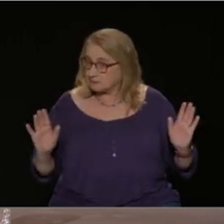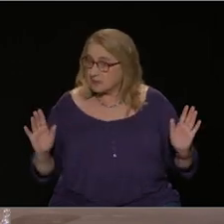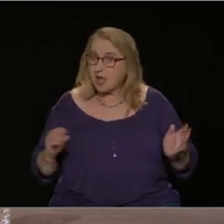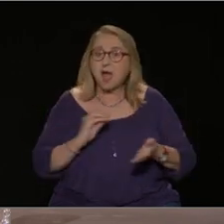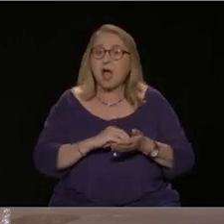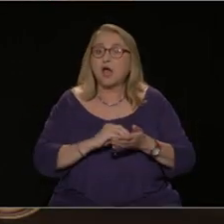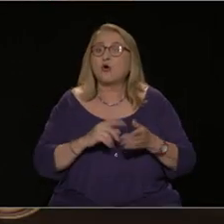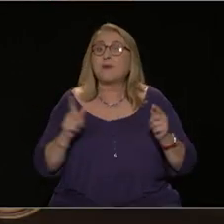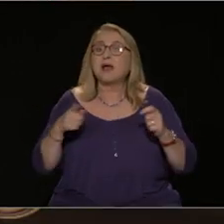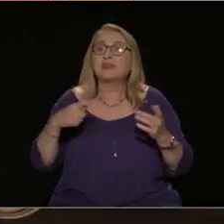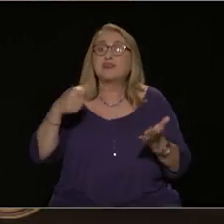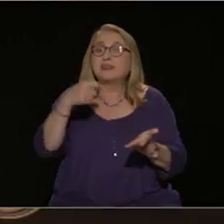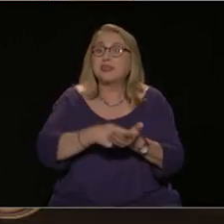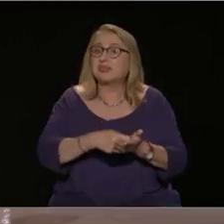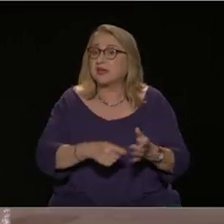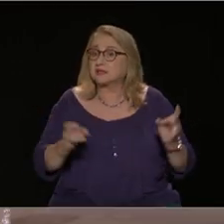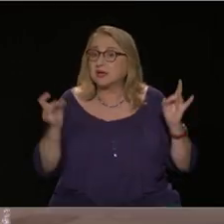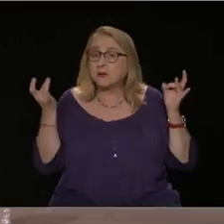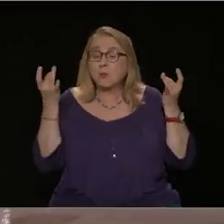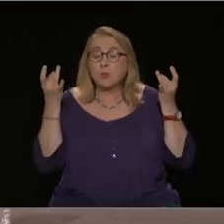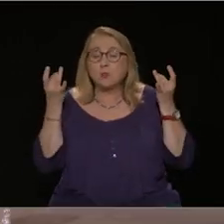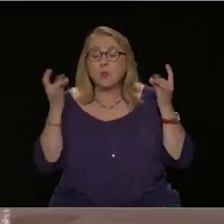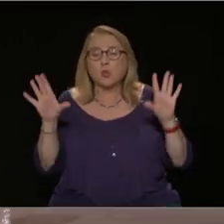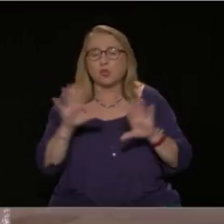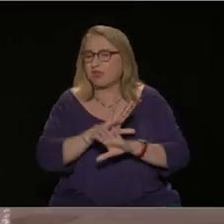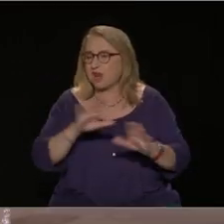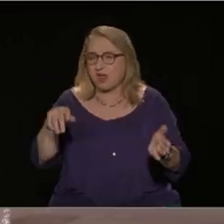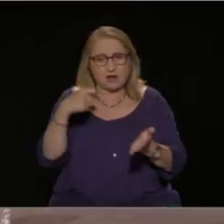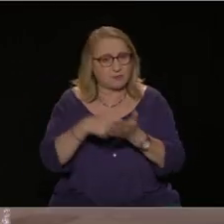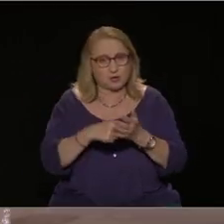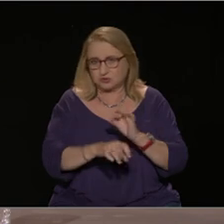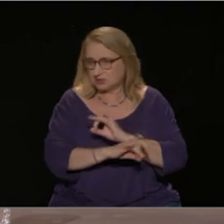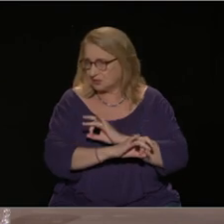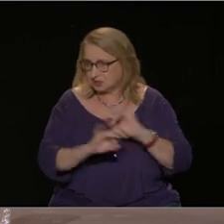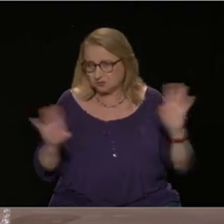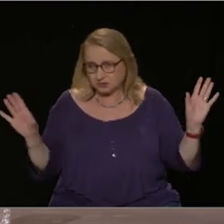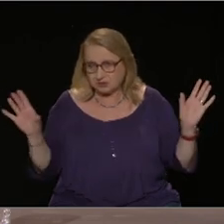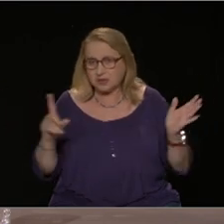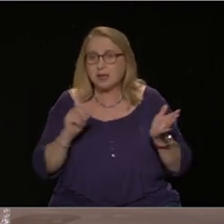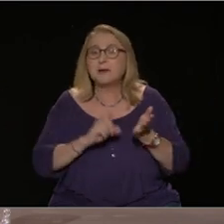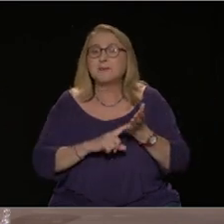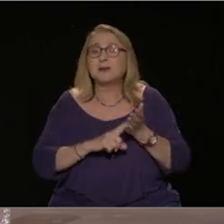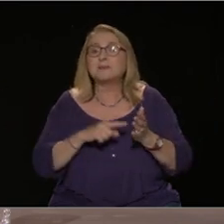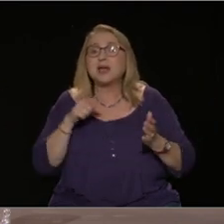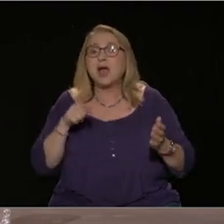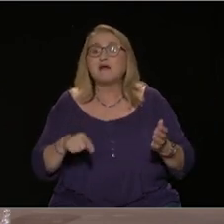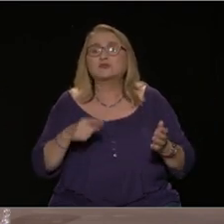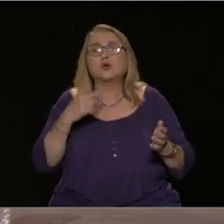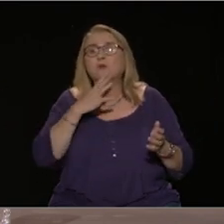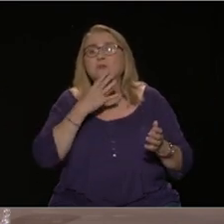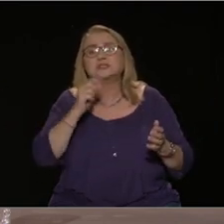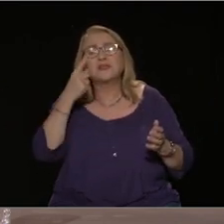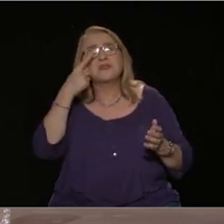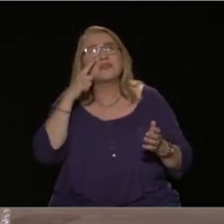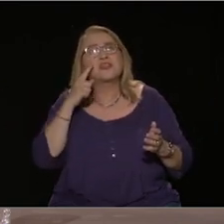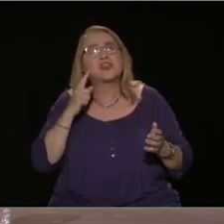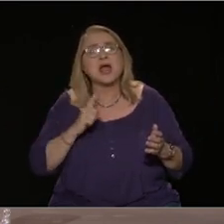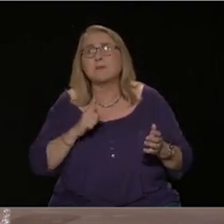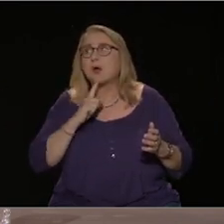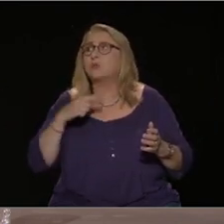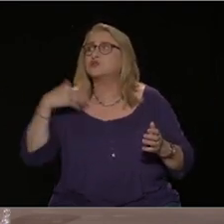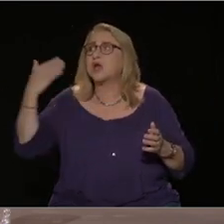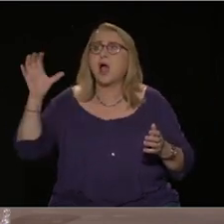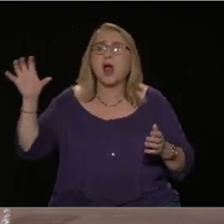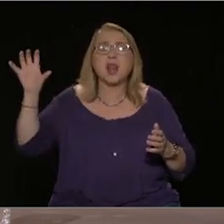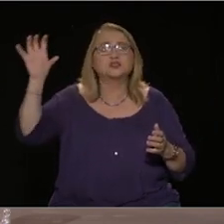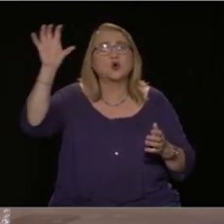Αντίθετα σήμερα τα διδακτρα εξαπλώνονται. Σημαίνει να αποφύγουμε αυτό το δράμα που έχει γίνει σε άλλες χώρες και επανέρχομαι δηλαδή γιατί δείχνει